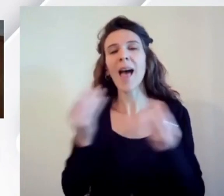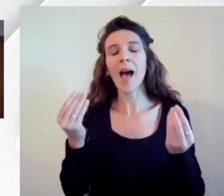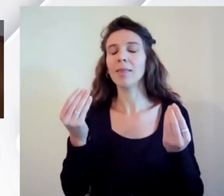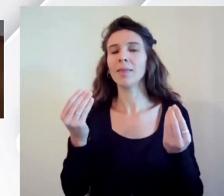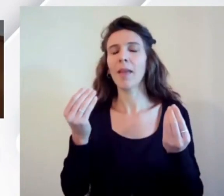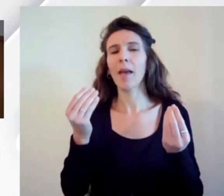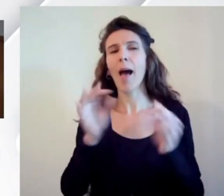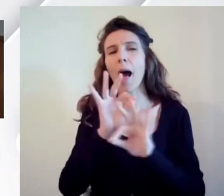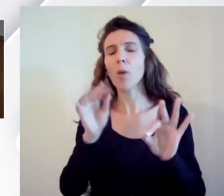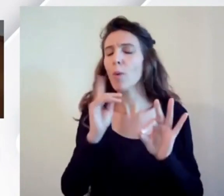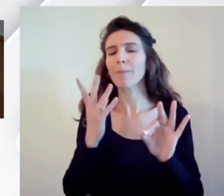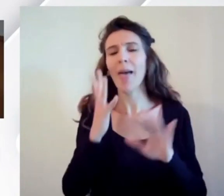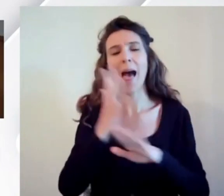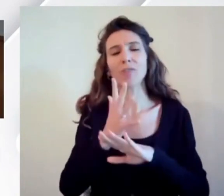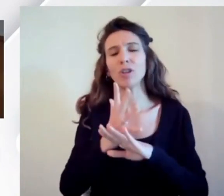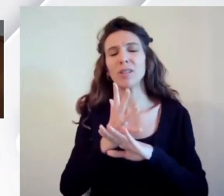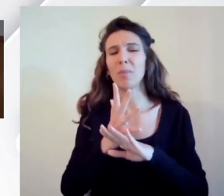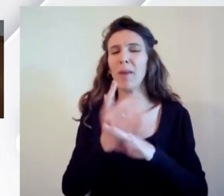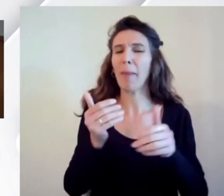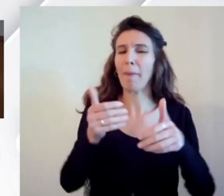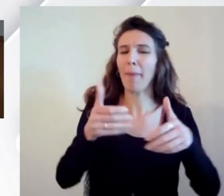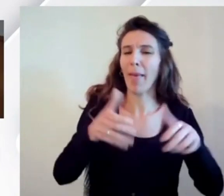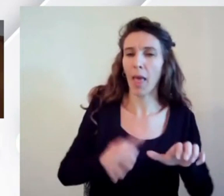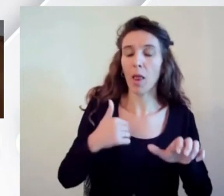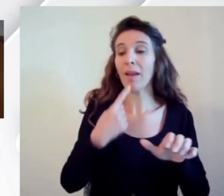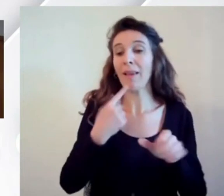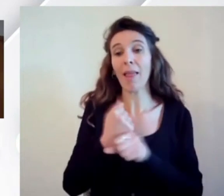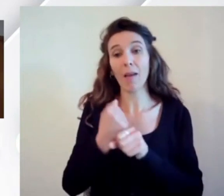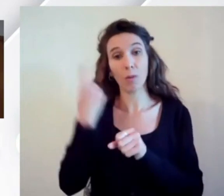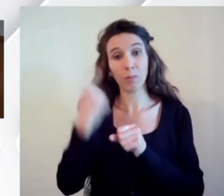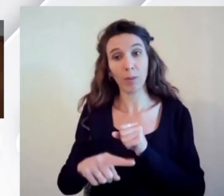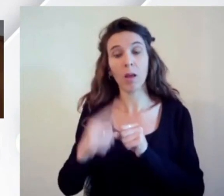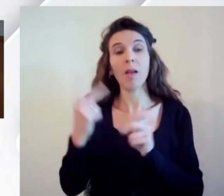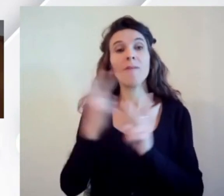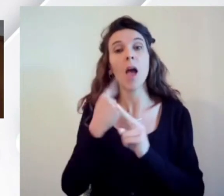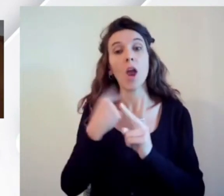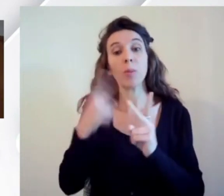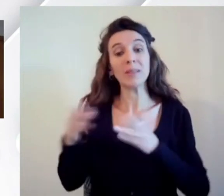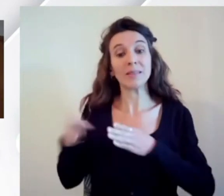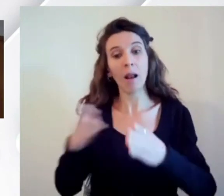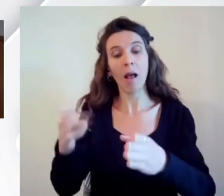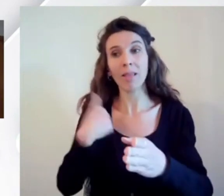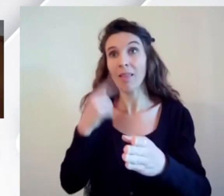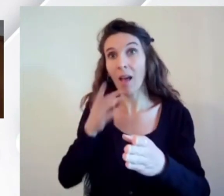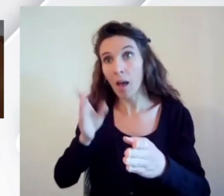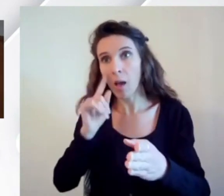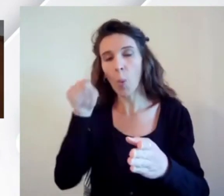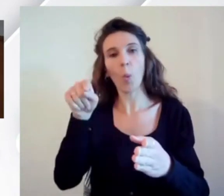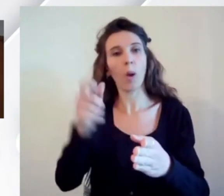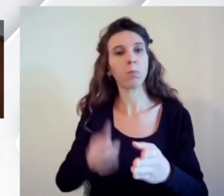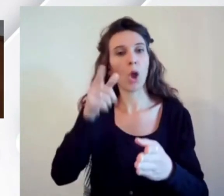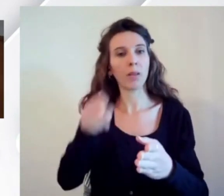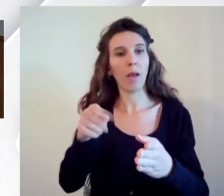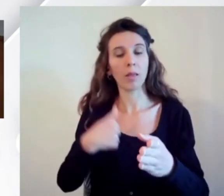e quindi per noi che facciamo questo lavoro c'è di fronte una strada molto importante. Ecco qual è la risposta alla tua domanda.